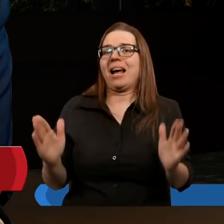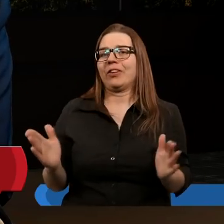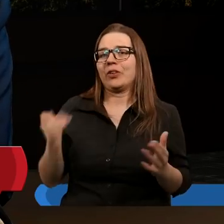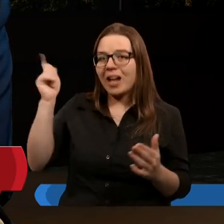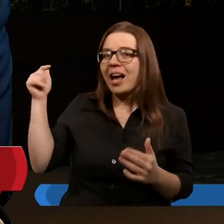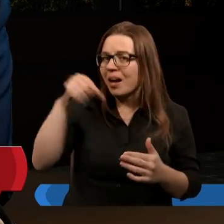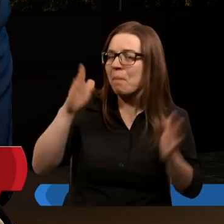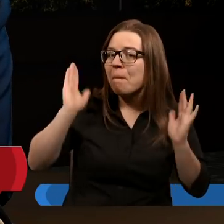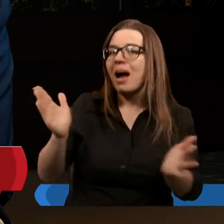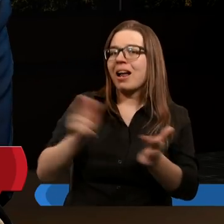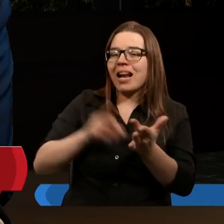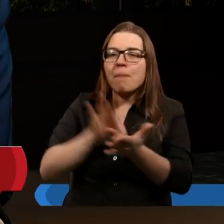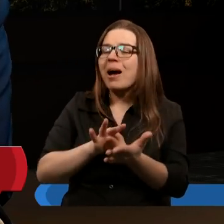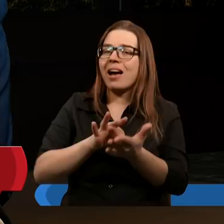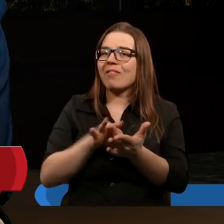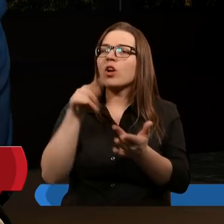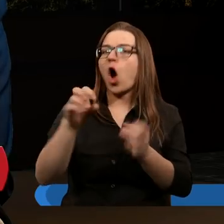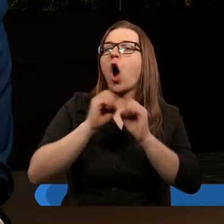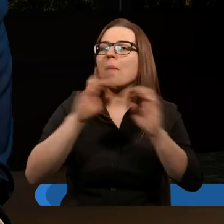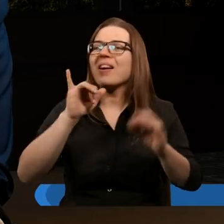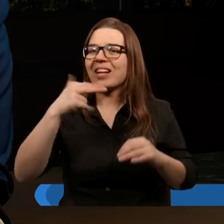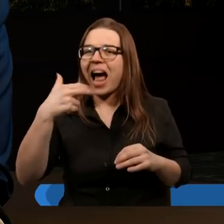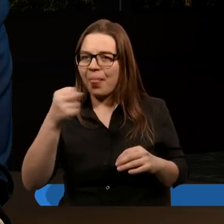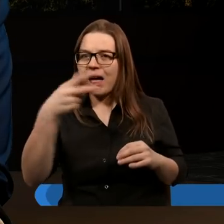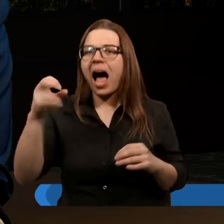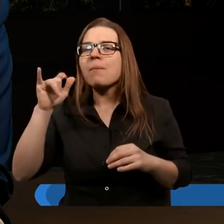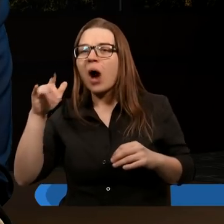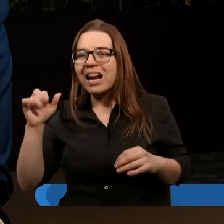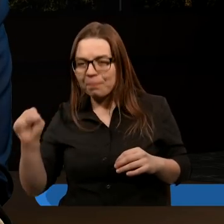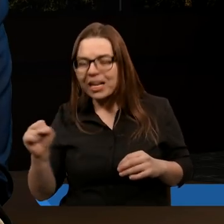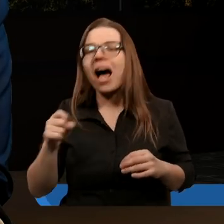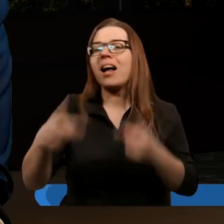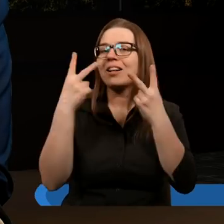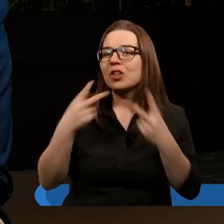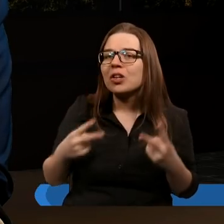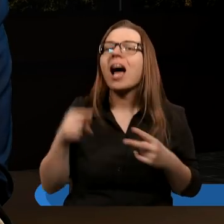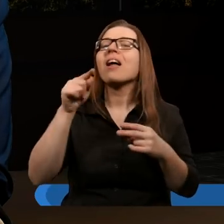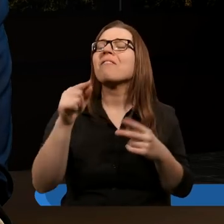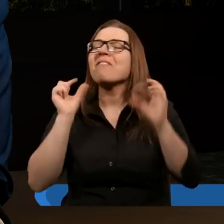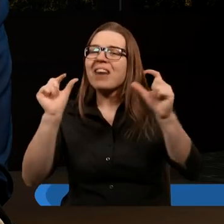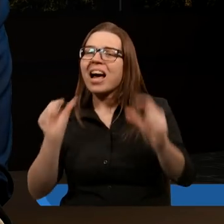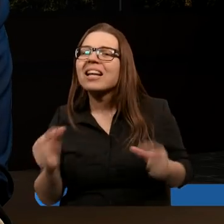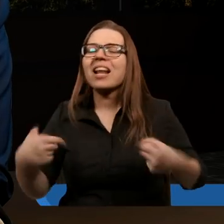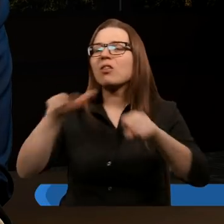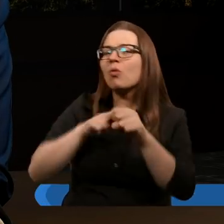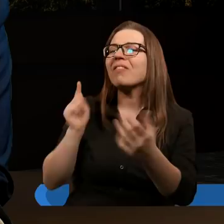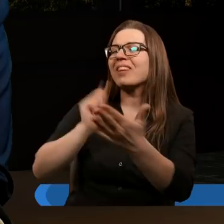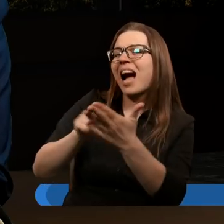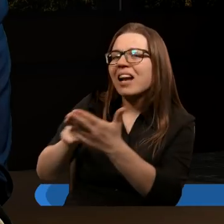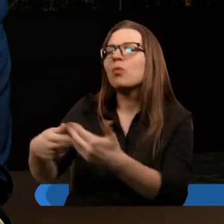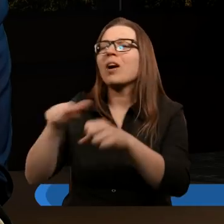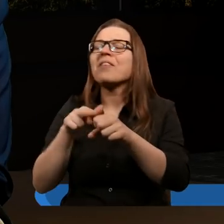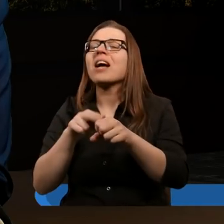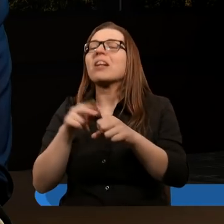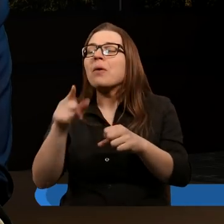Apokalipsę to się przewija. Ja zawsze jak czytam Apokalipsę, to zwracam uwagę szczególnie właśnie na takie wersety, które wskazują o tym, czy